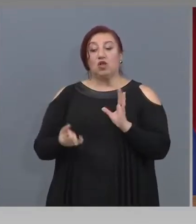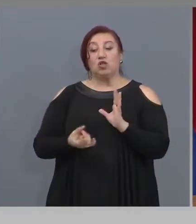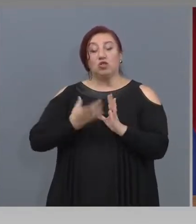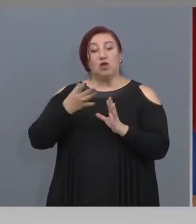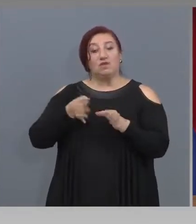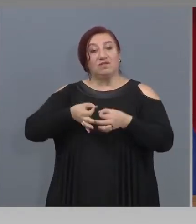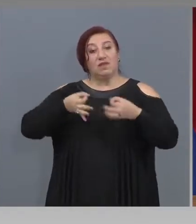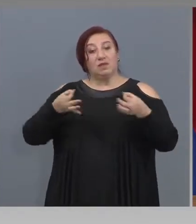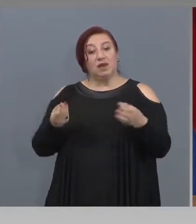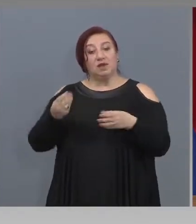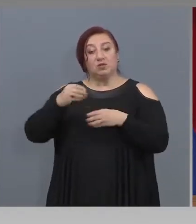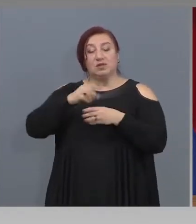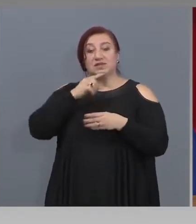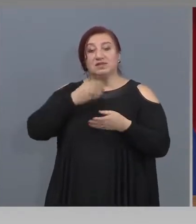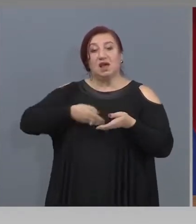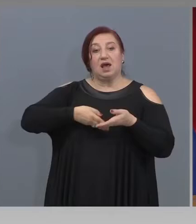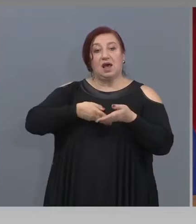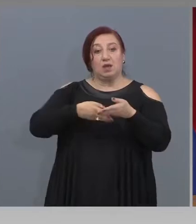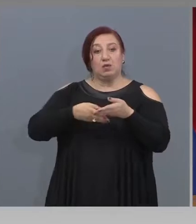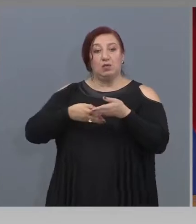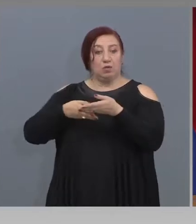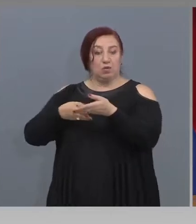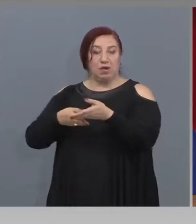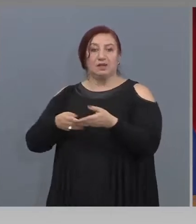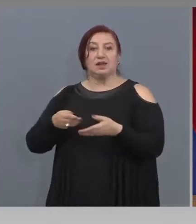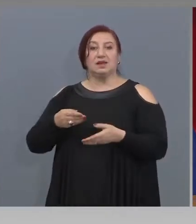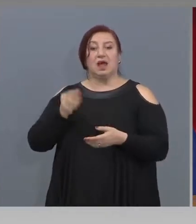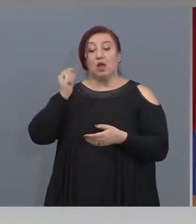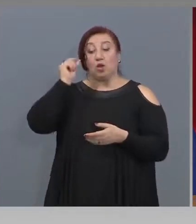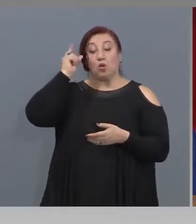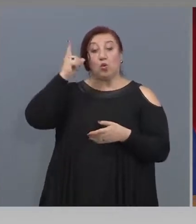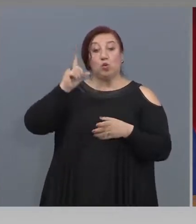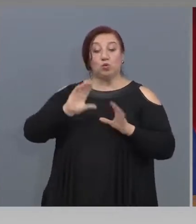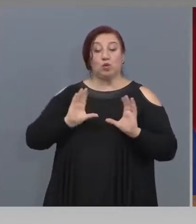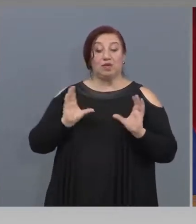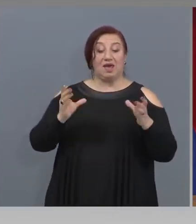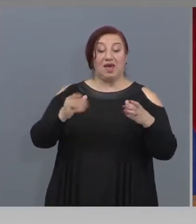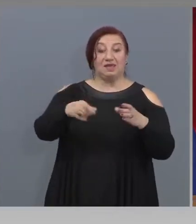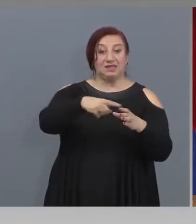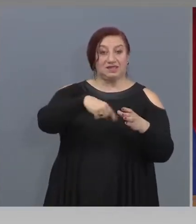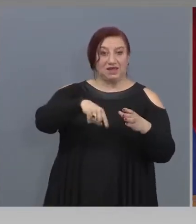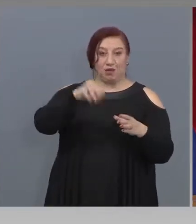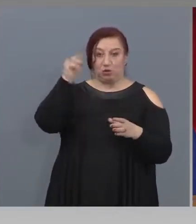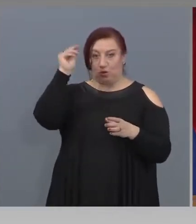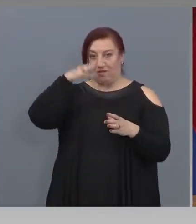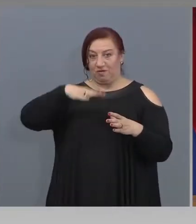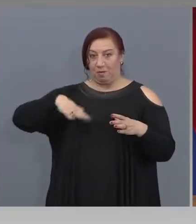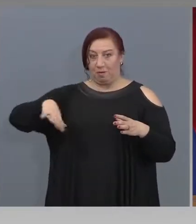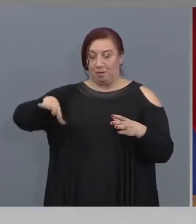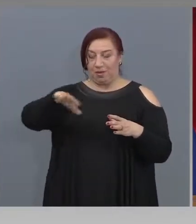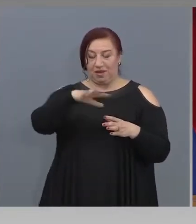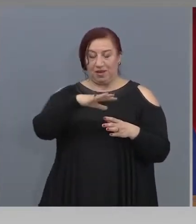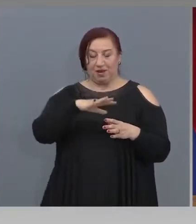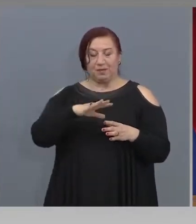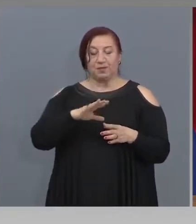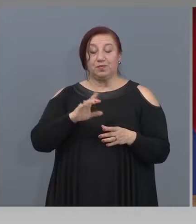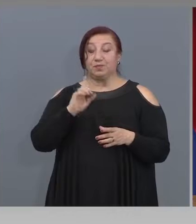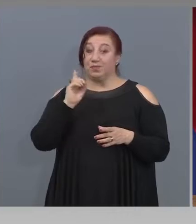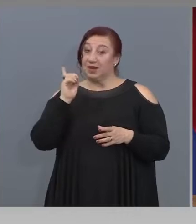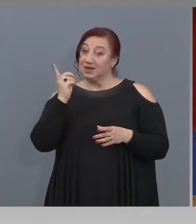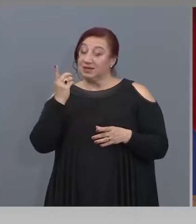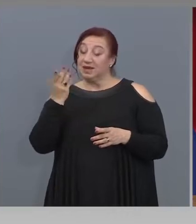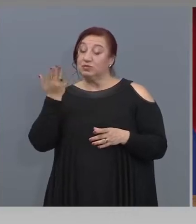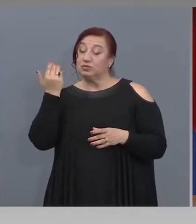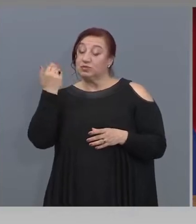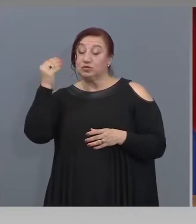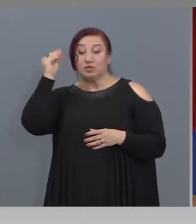подпомагане на културния сектор в страната. Само ще припомня, до